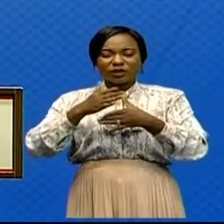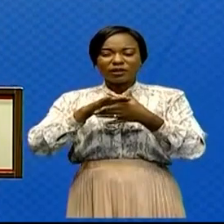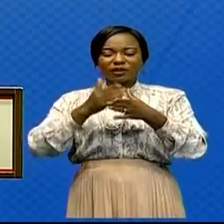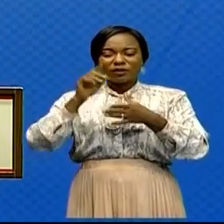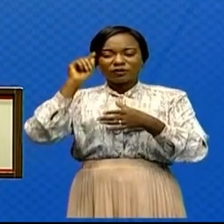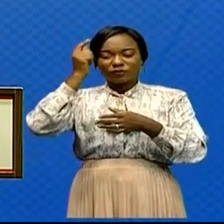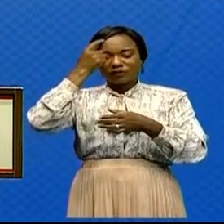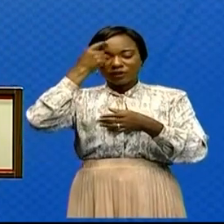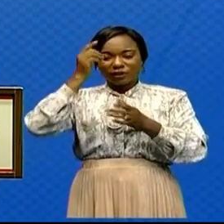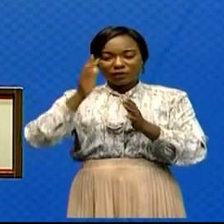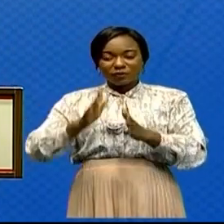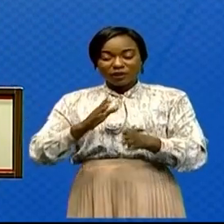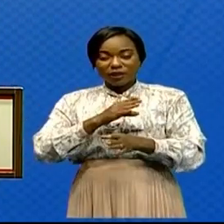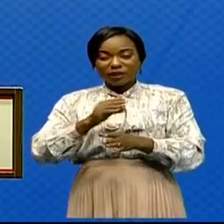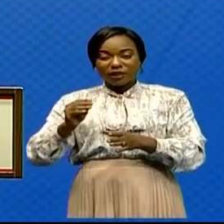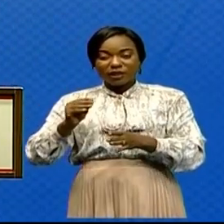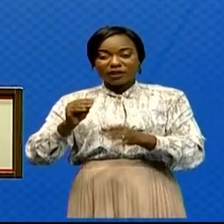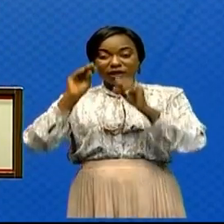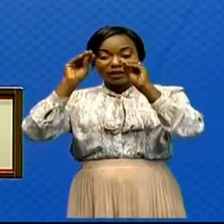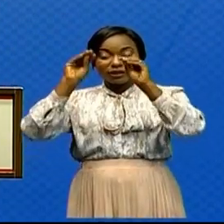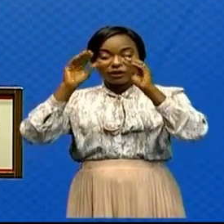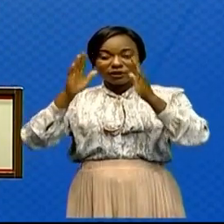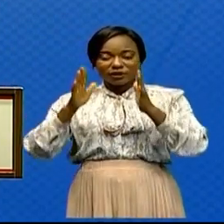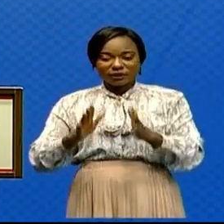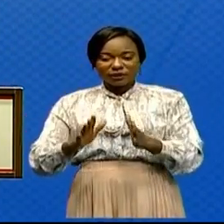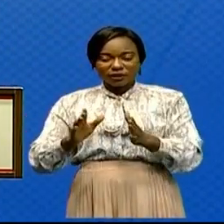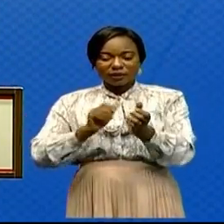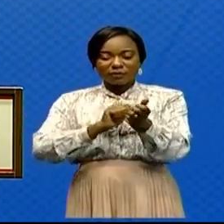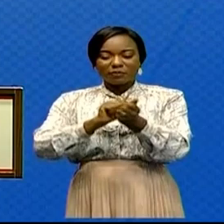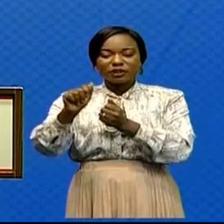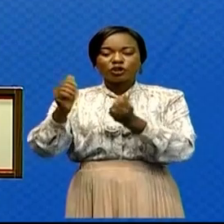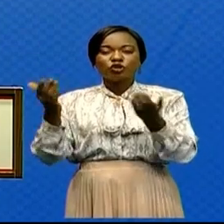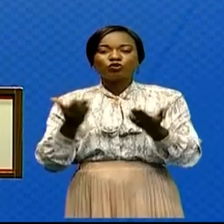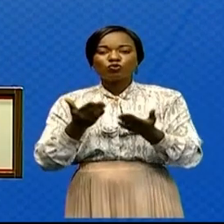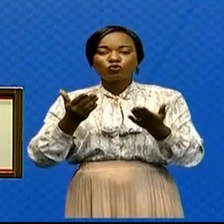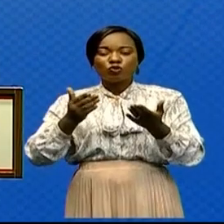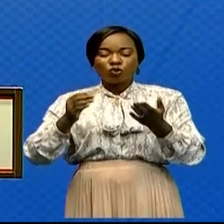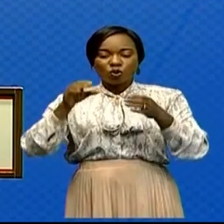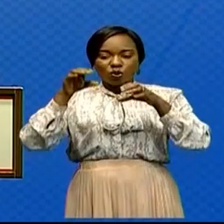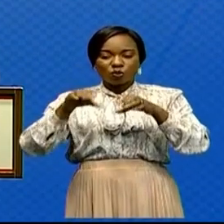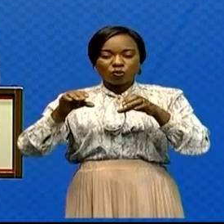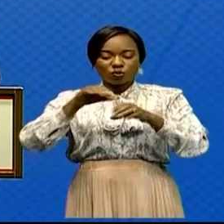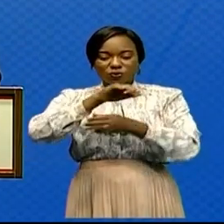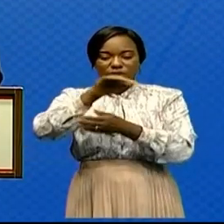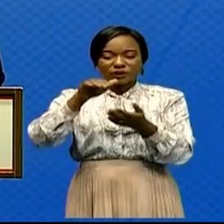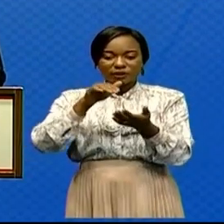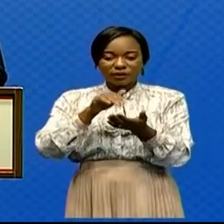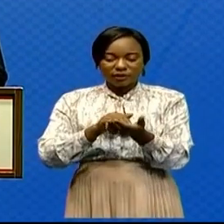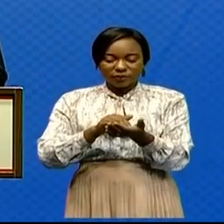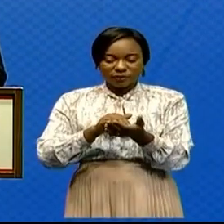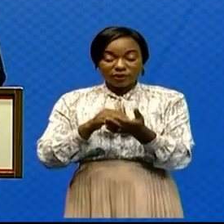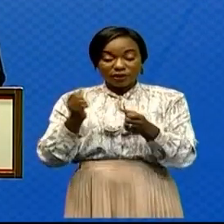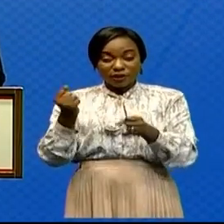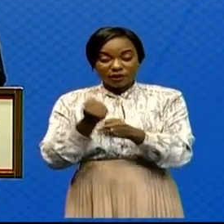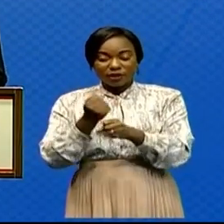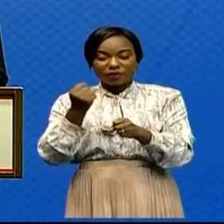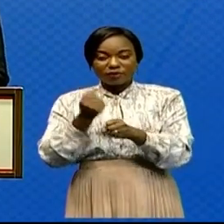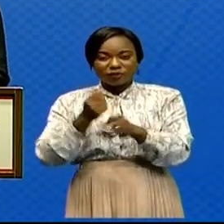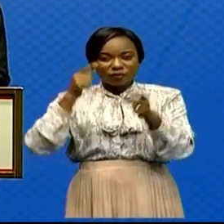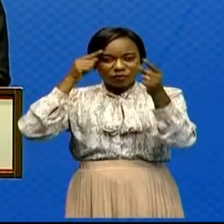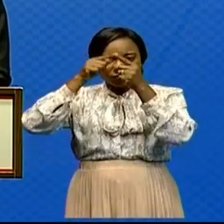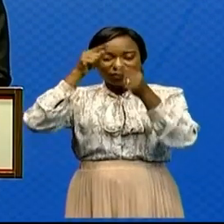et les bancs syndicales de l'EPSP tenus à Mboué-la-Lodge. Ces travaux de la Commission paritaire ont eu pour